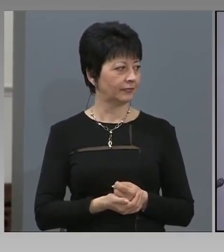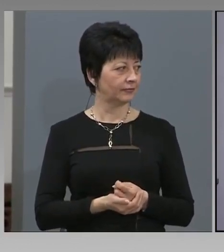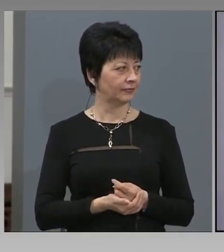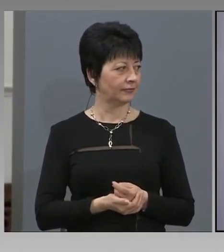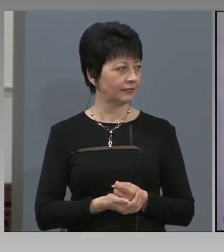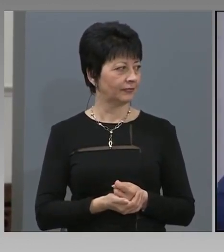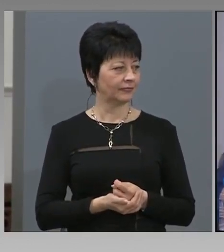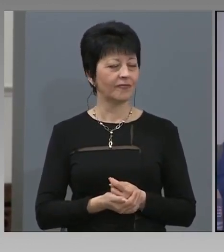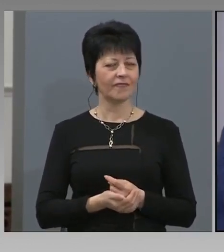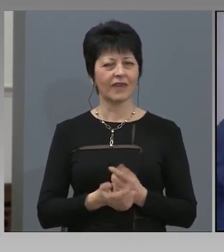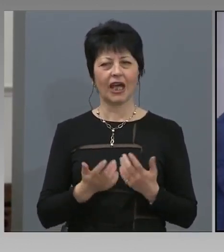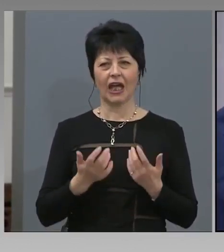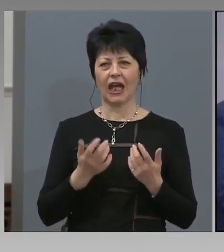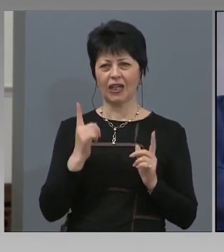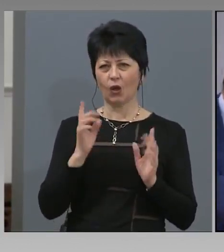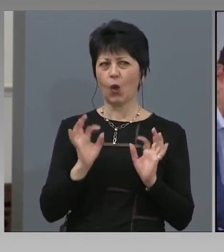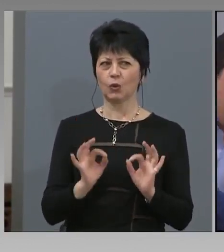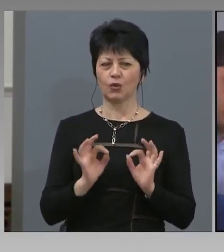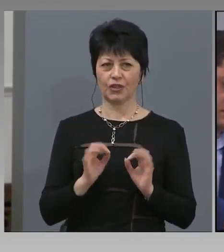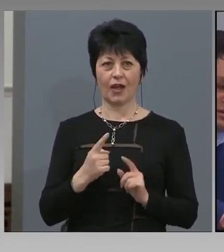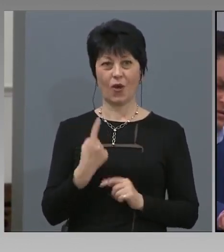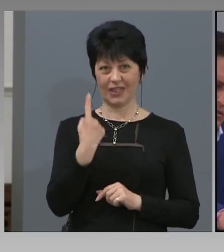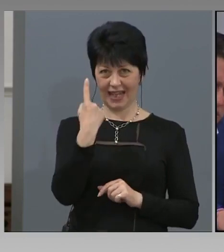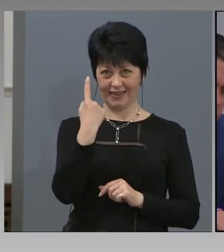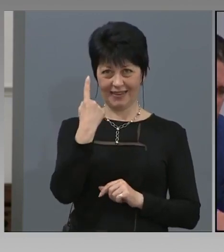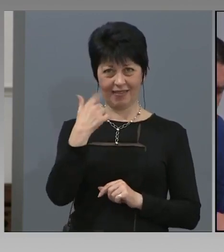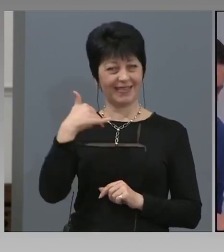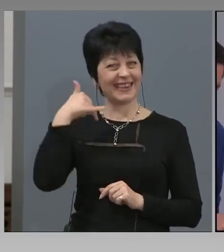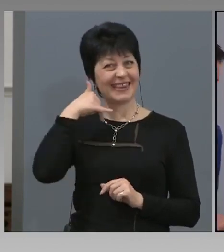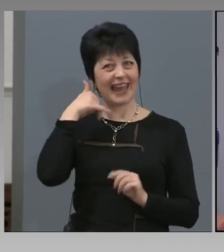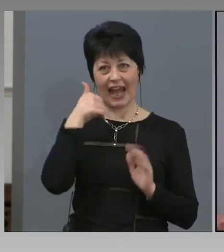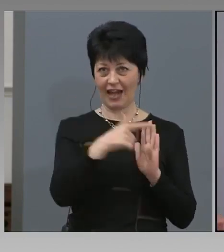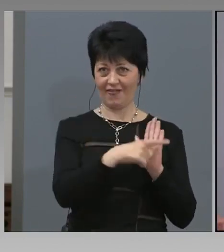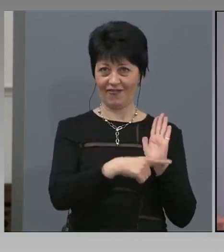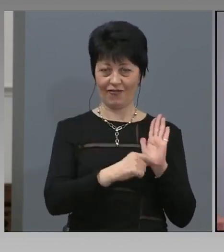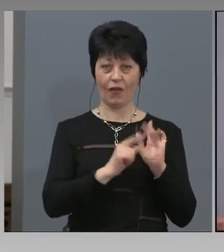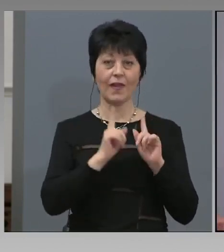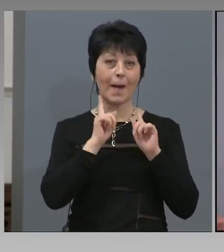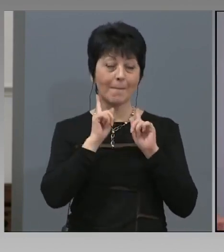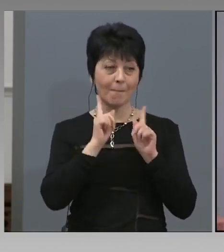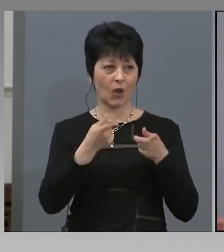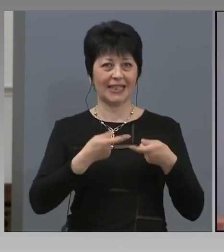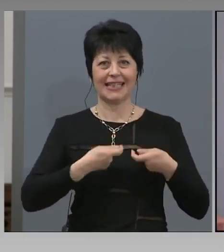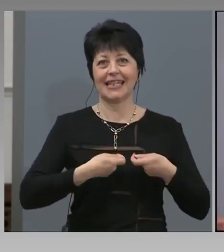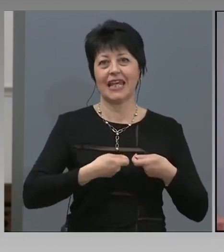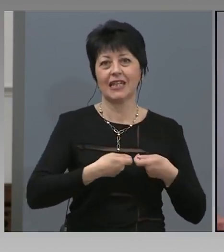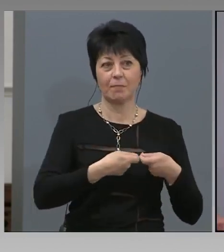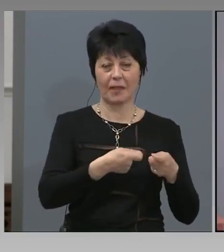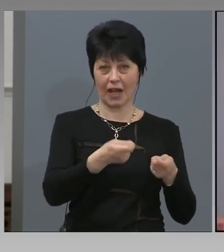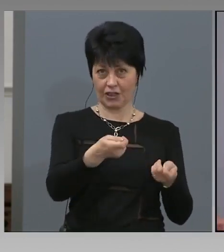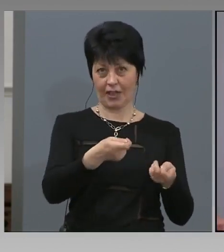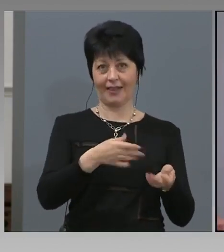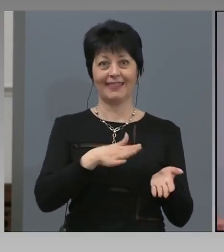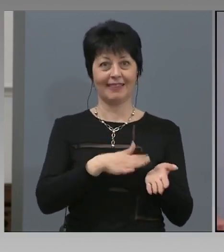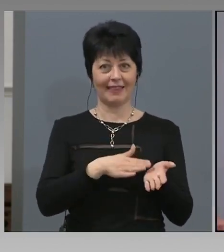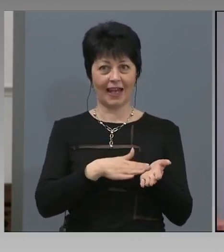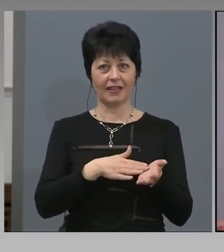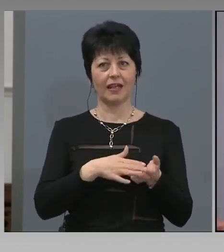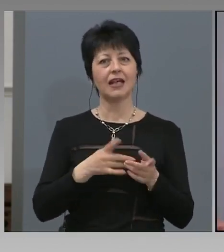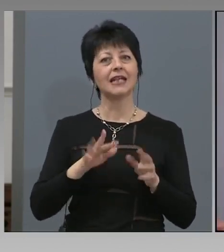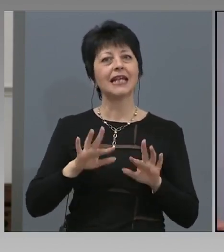Само на оточнение. От един телефон може да бъде изпращани данни за различния генет. т.е. в семеста, ако един има